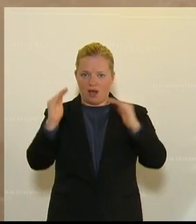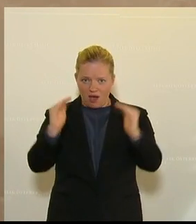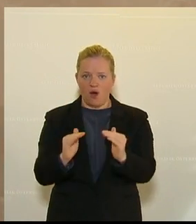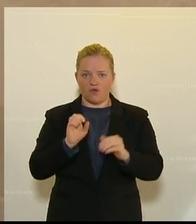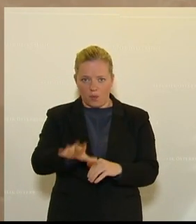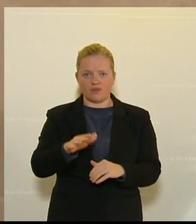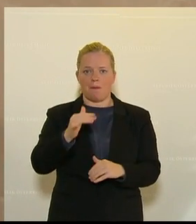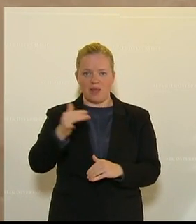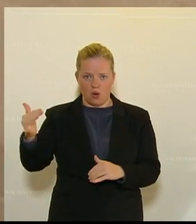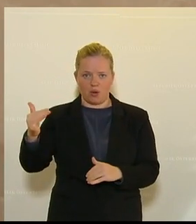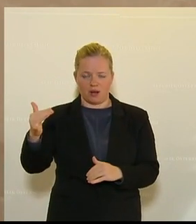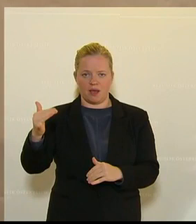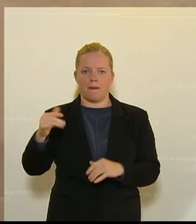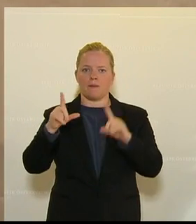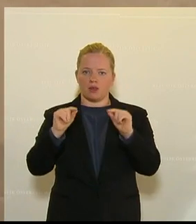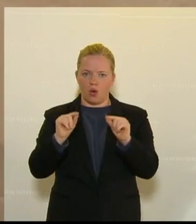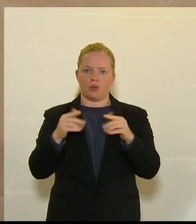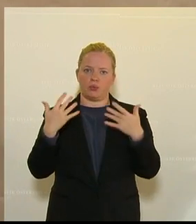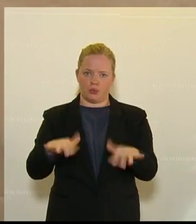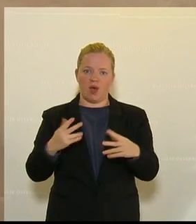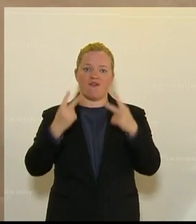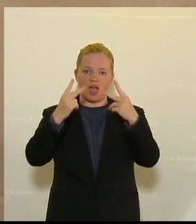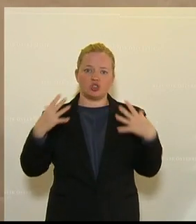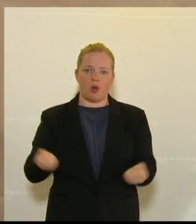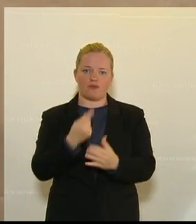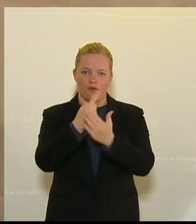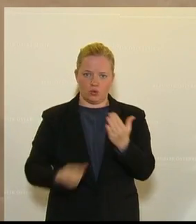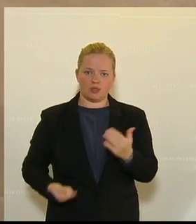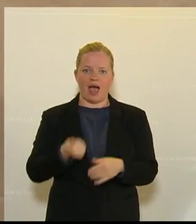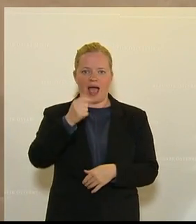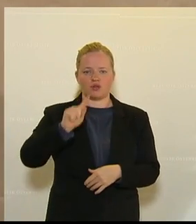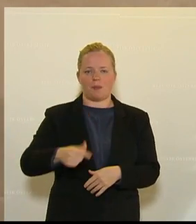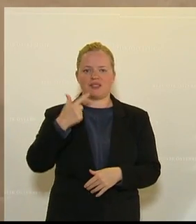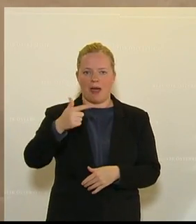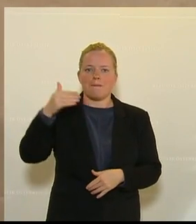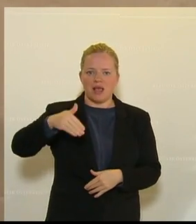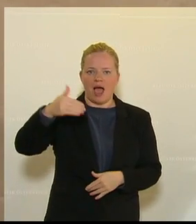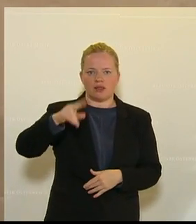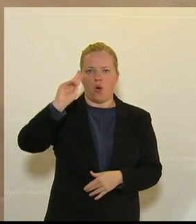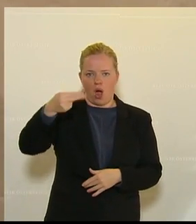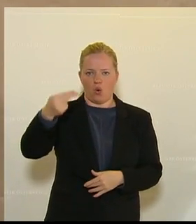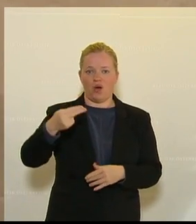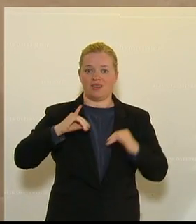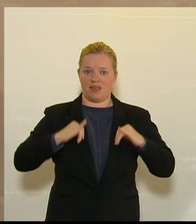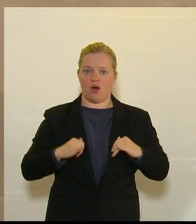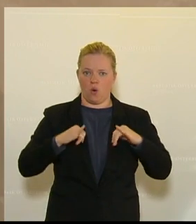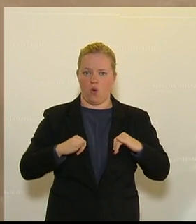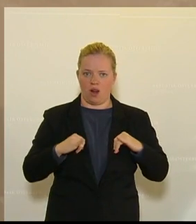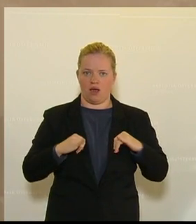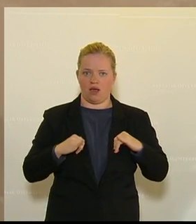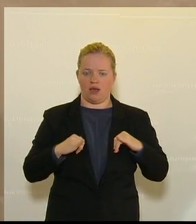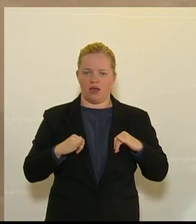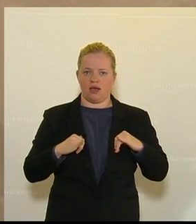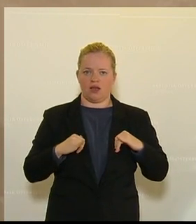Millionen, was einen unmittelbaren Wertschöpfungsverlust von 1,2 Milliarden Euro nur in Tirol bedeuten würde und allein 12